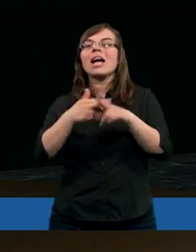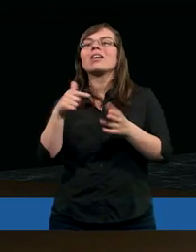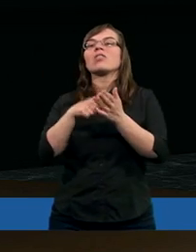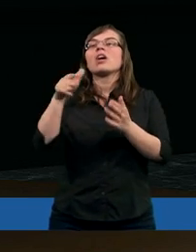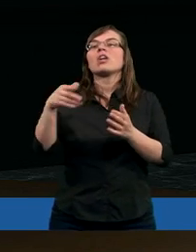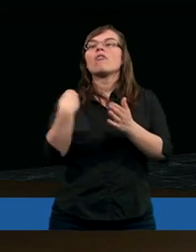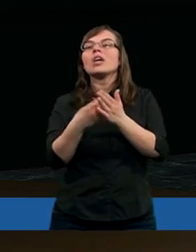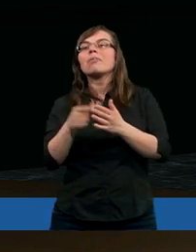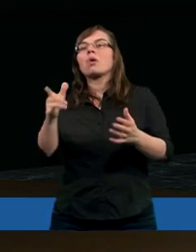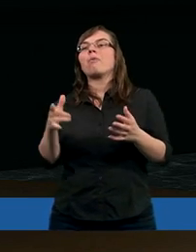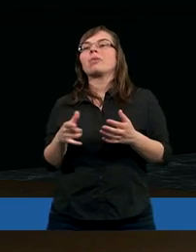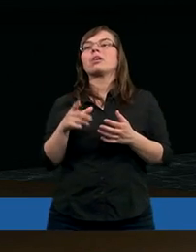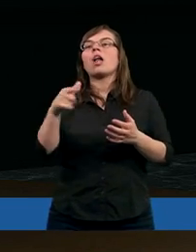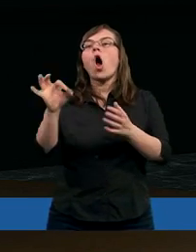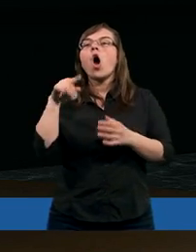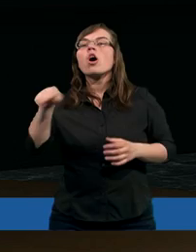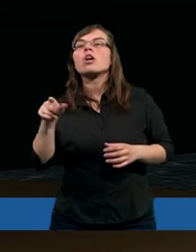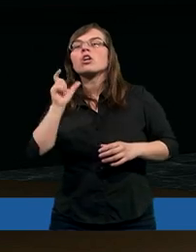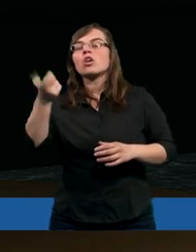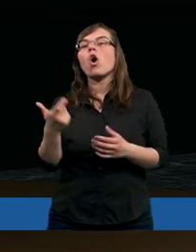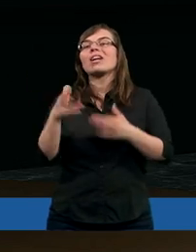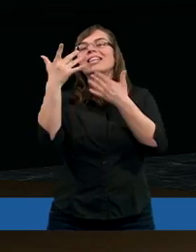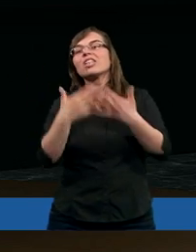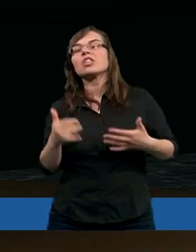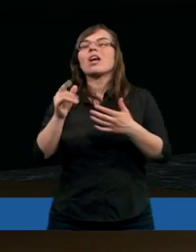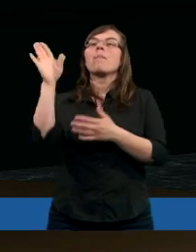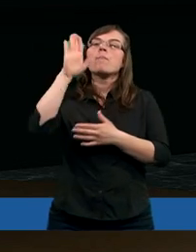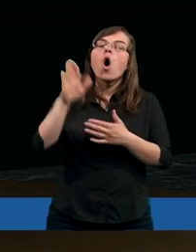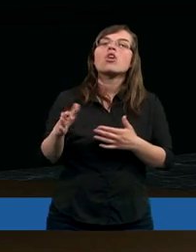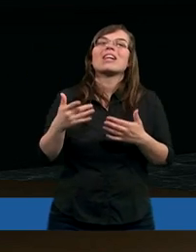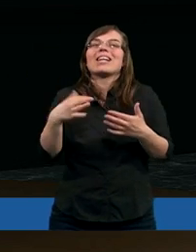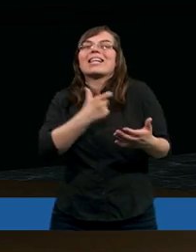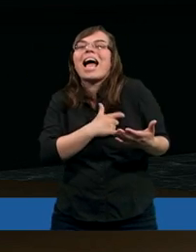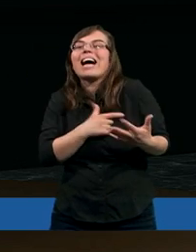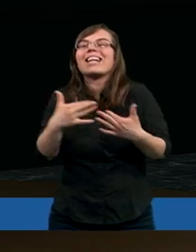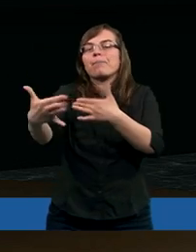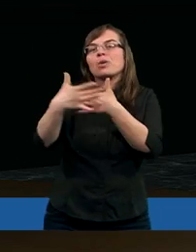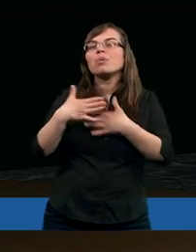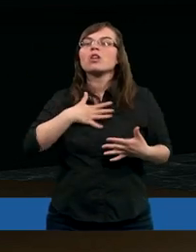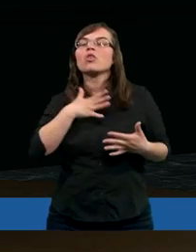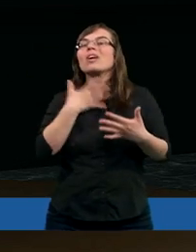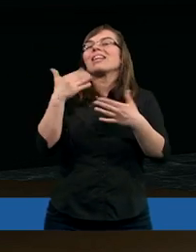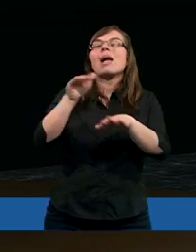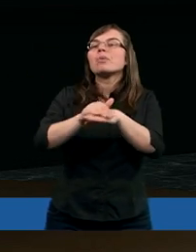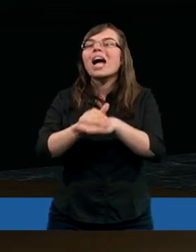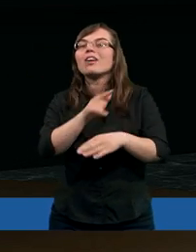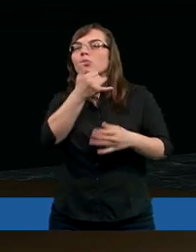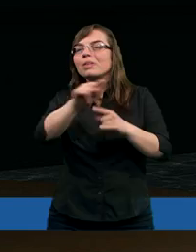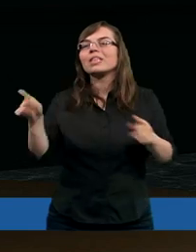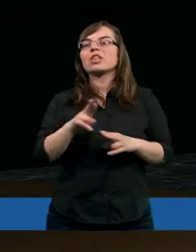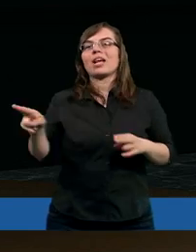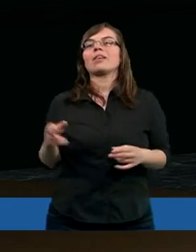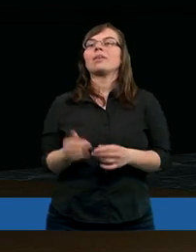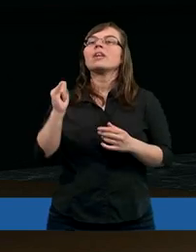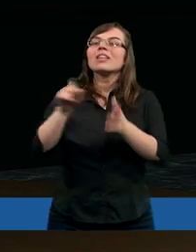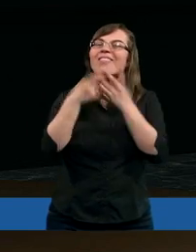gdzieś na klepisku wyklepuje zboże, kryjąc się przed w ogóle tym takim nieprzyjacielem. A Pan Bóg, kiedy